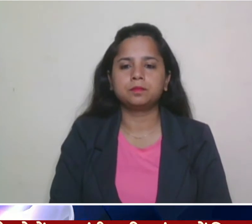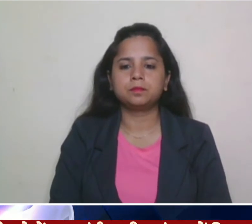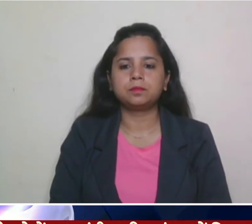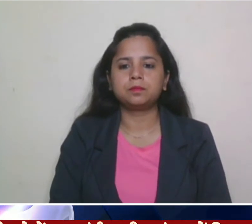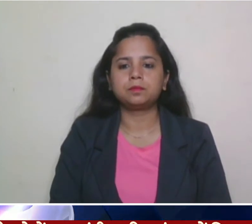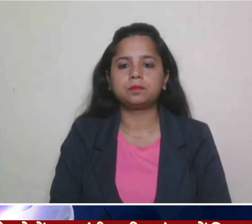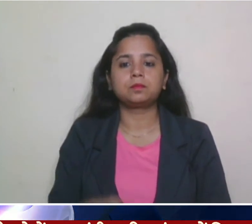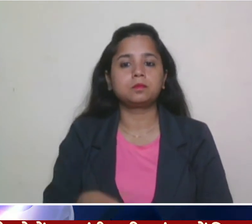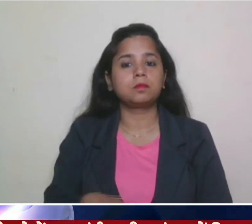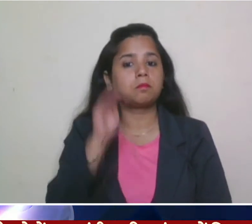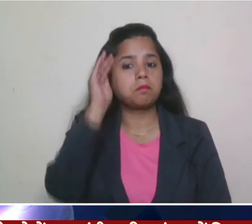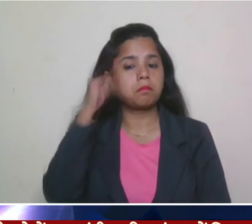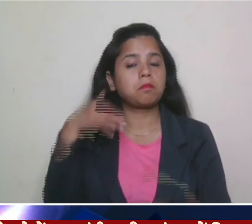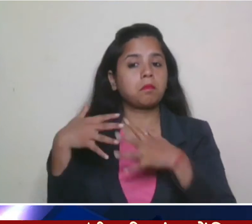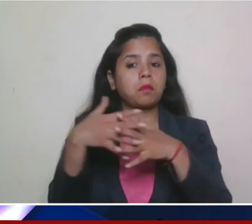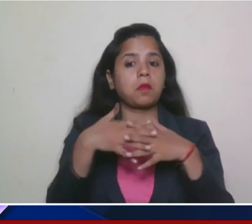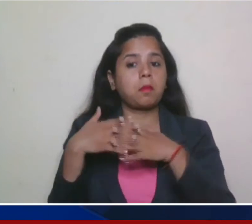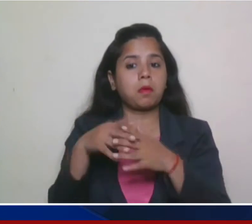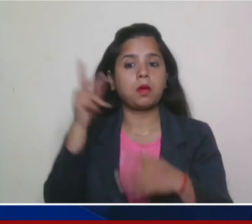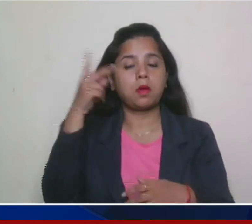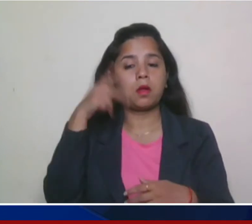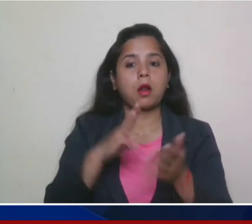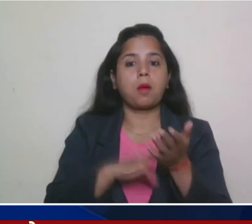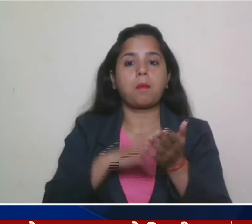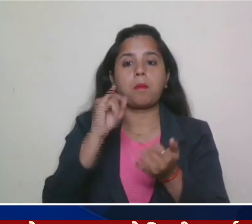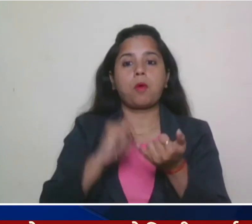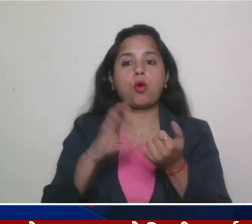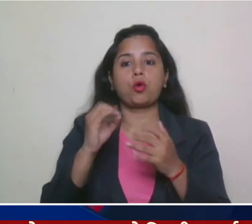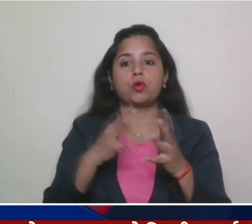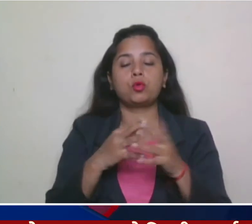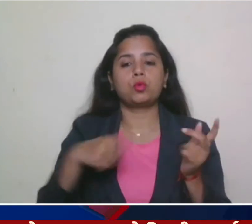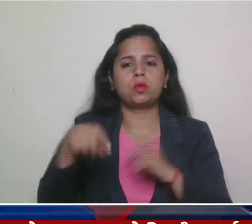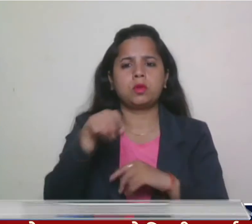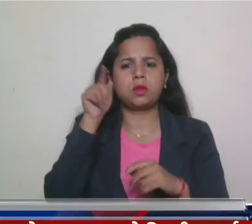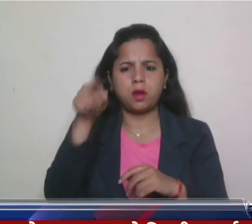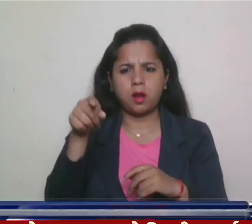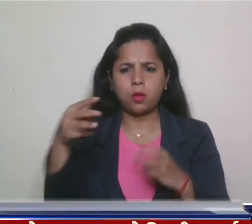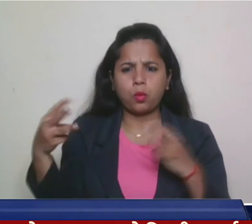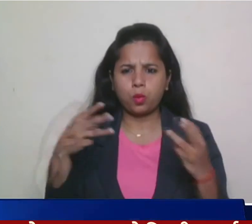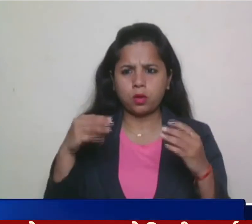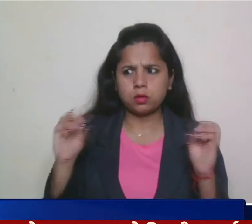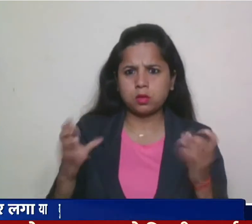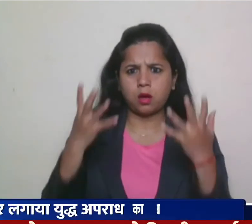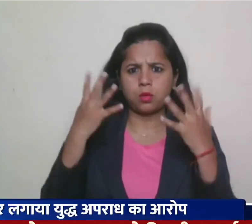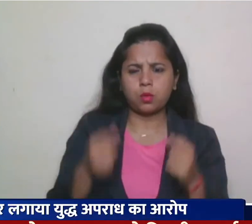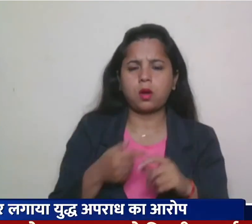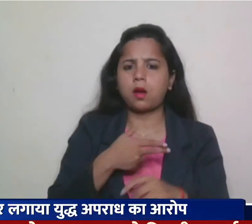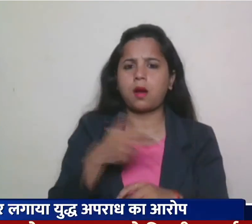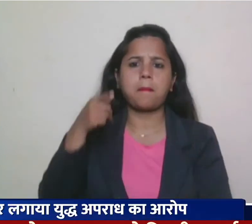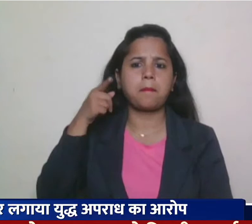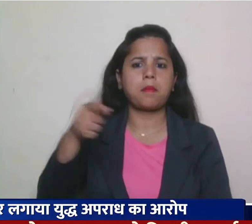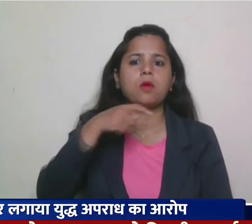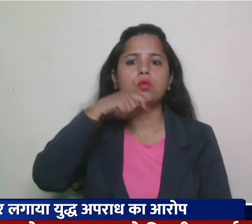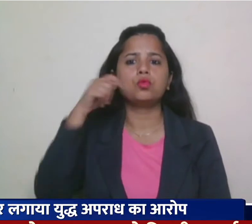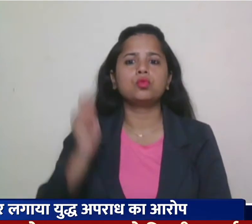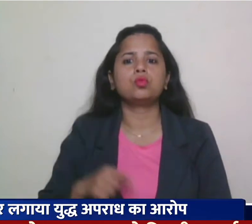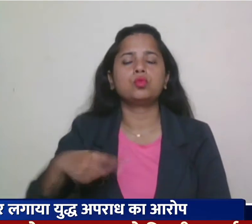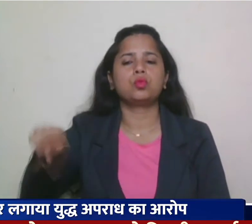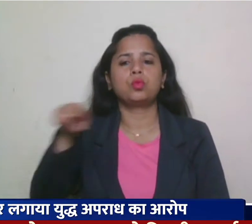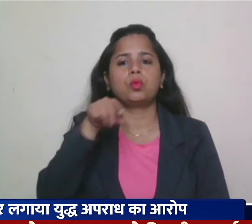हबर अमेरिका से जिसने मौस्को पर युद अपरात करने का आरोप लगाते हुए कहा कि युकरेण वासियों को रूस में जबरन